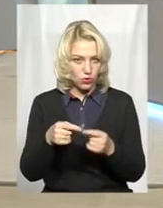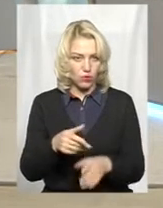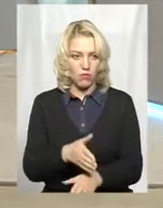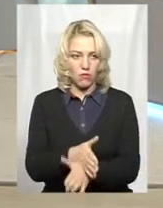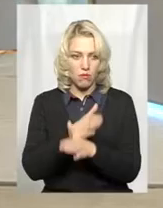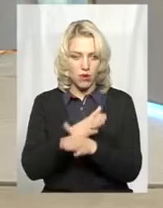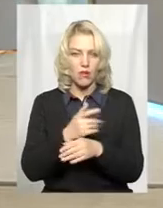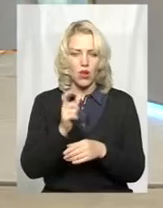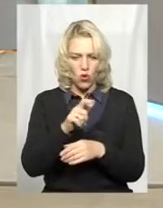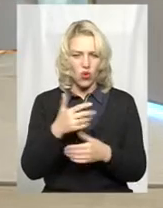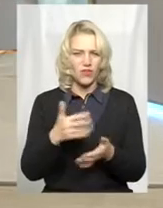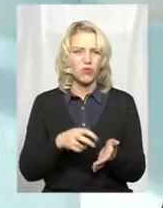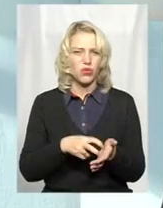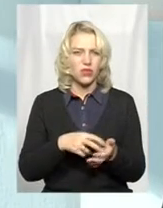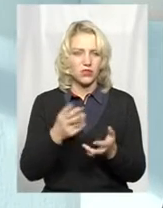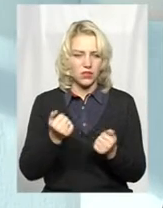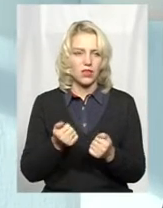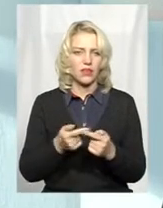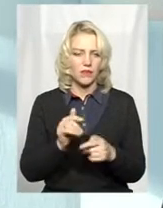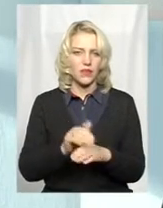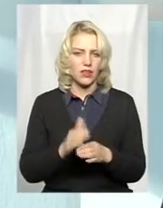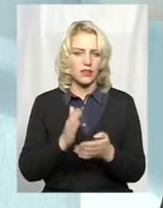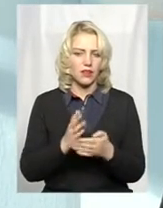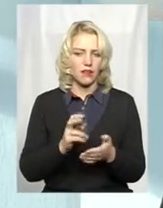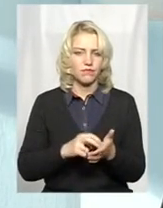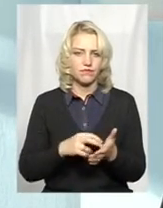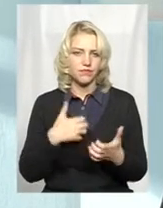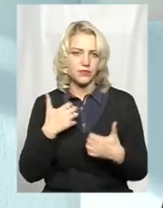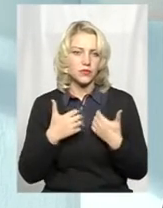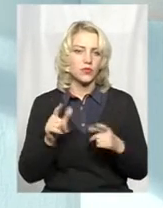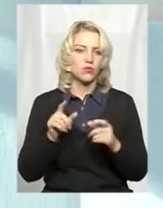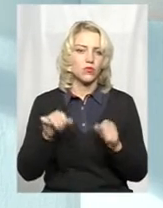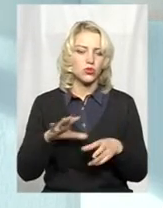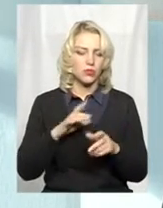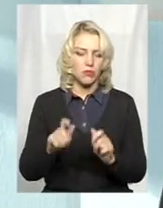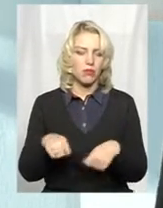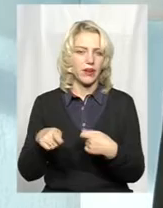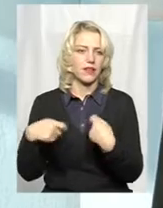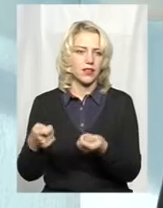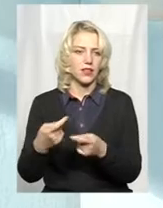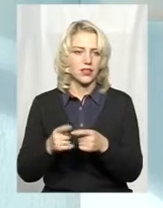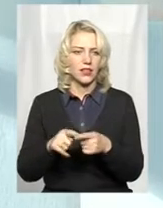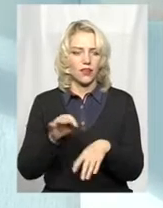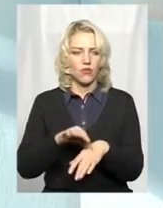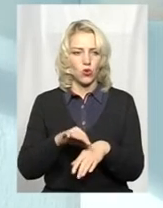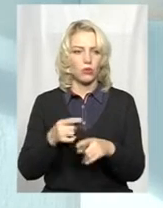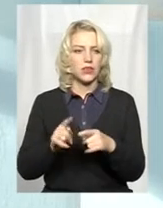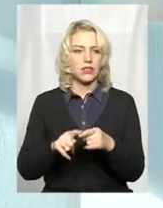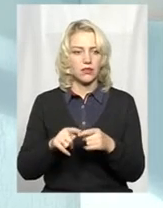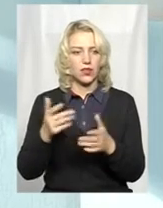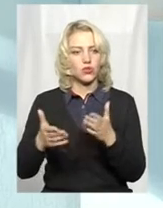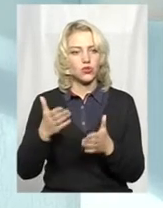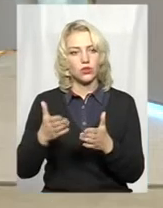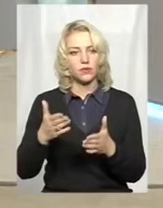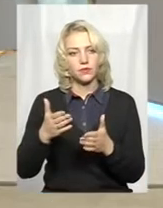боязнь йде. Ну, фактично, так, фактично є така боязнь, що може передатися ця хвороба, вона фактично, якщо